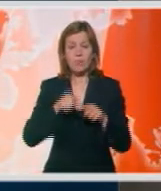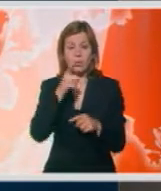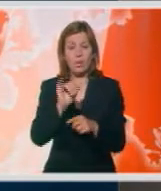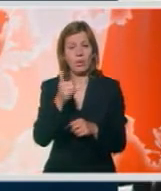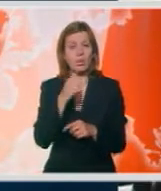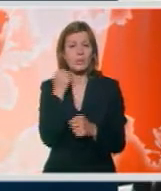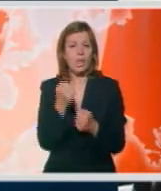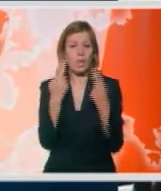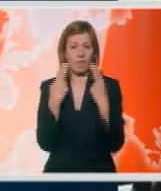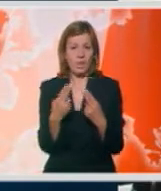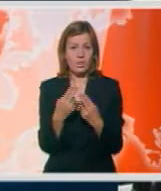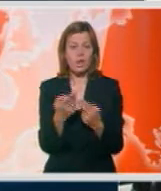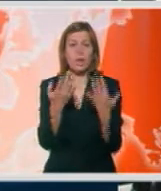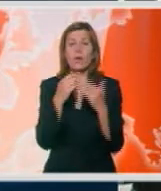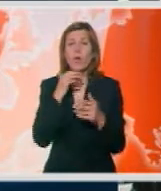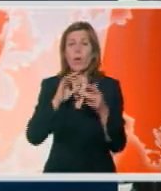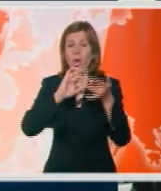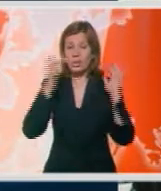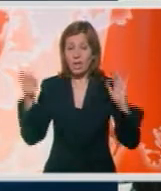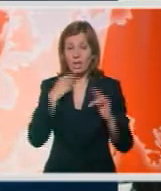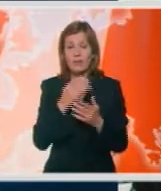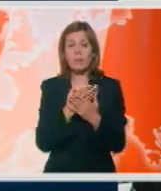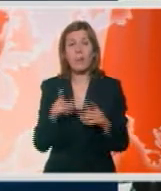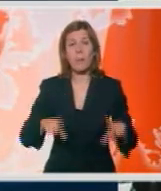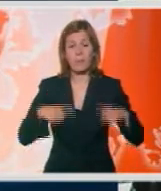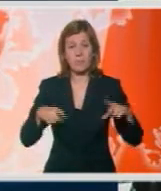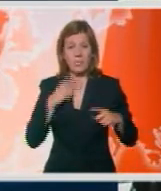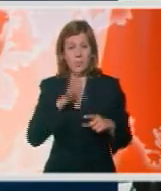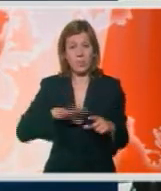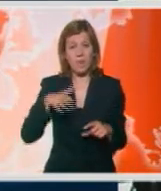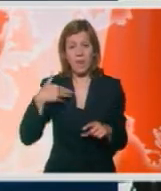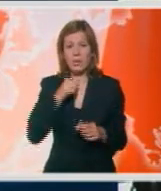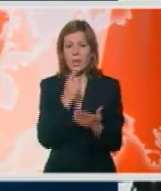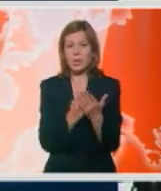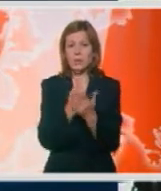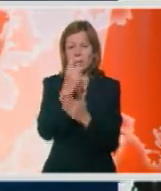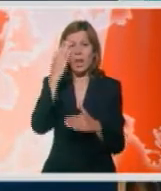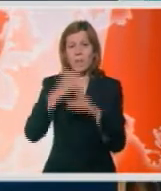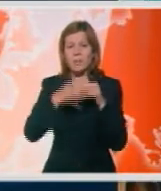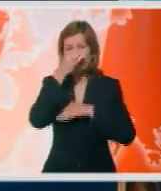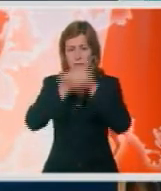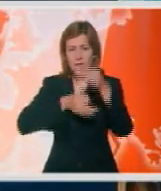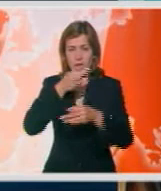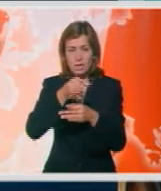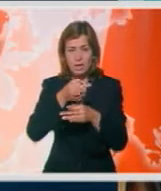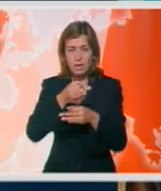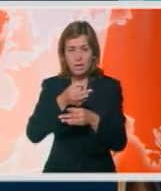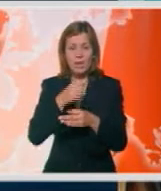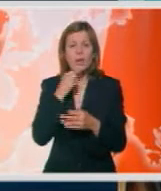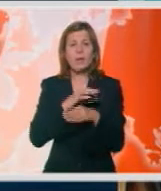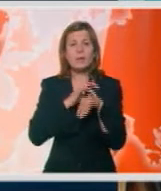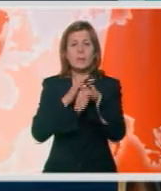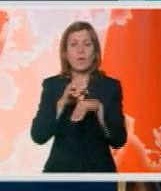jeste bitno. Koliko je internet prisutan u životu mladih, govore i rezultati posljednjeg istraživanja strategic marketinga